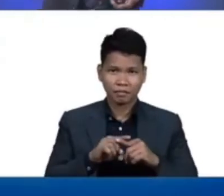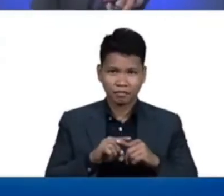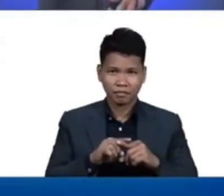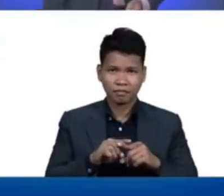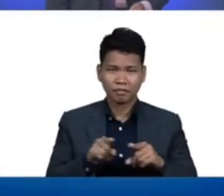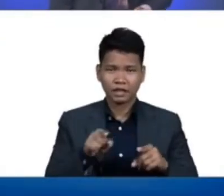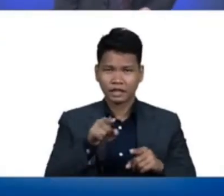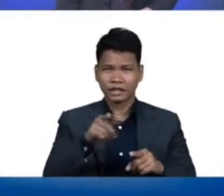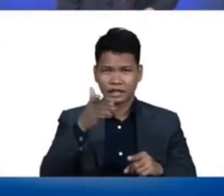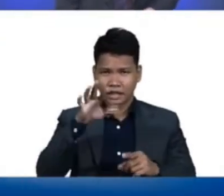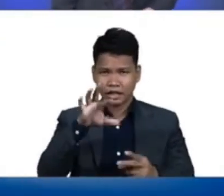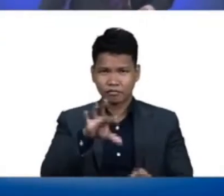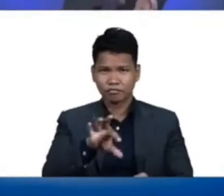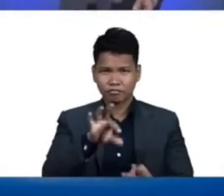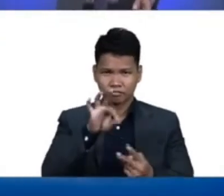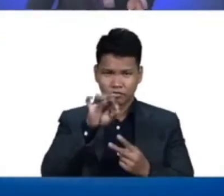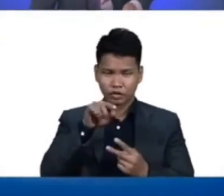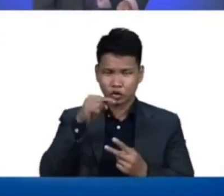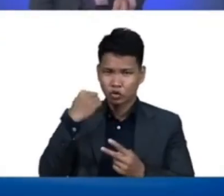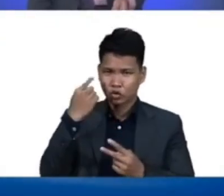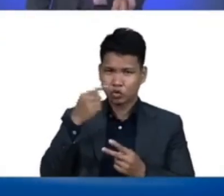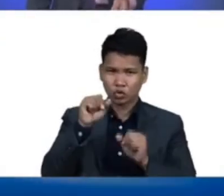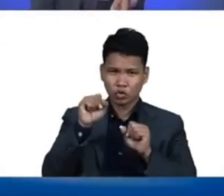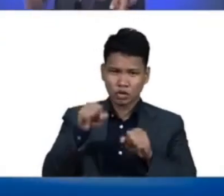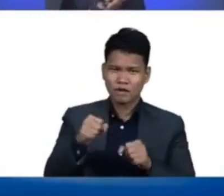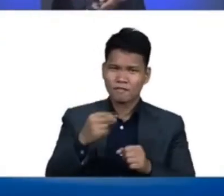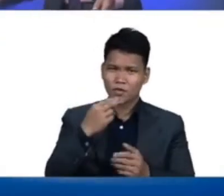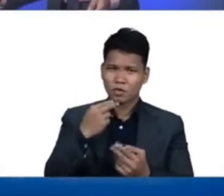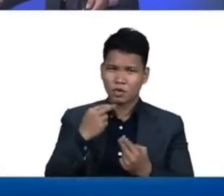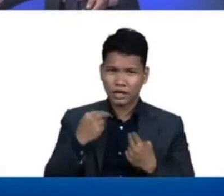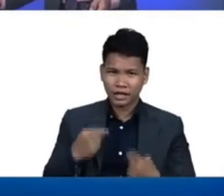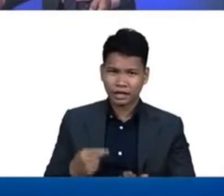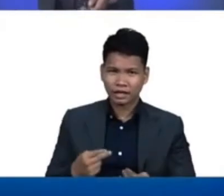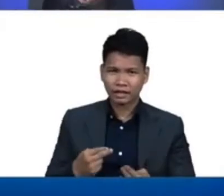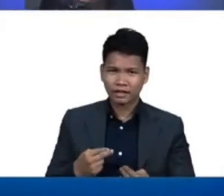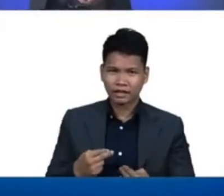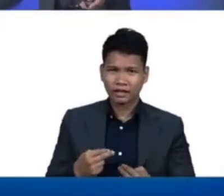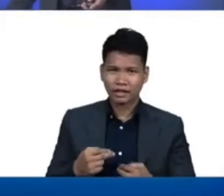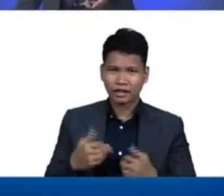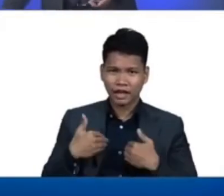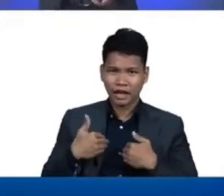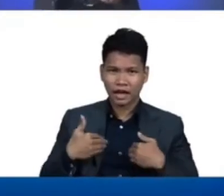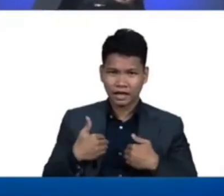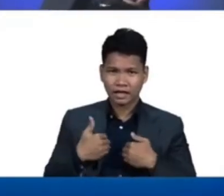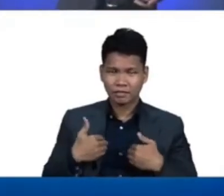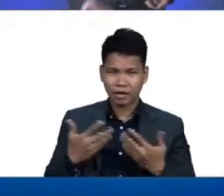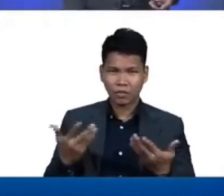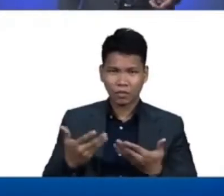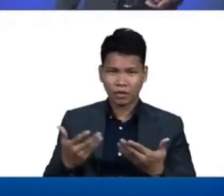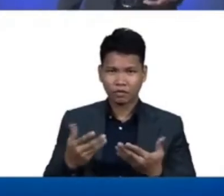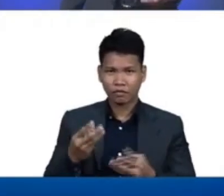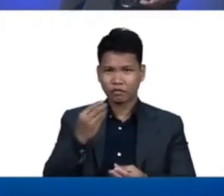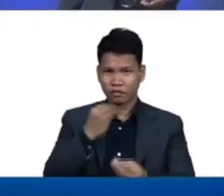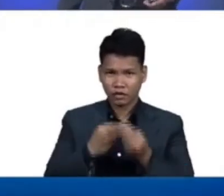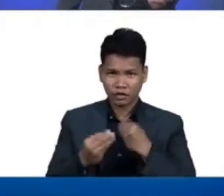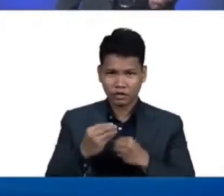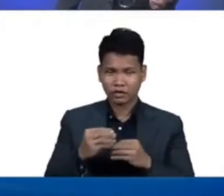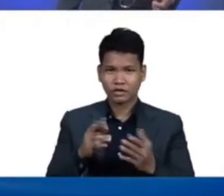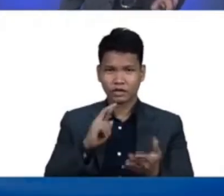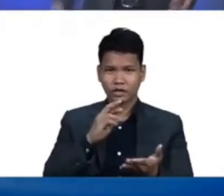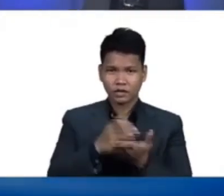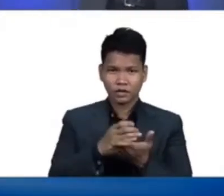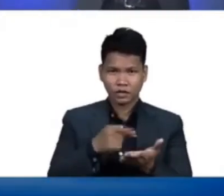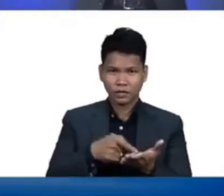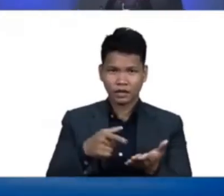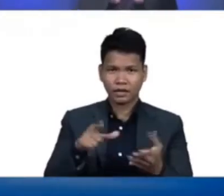healthiest variety of animal for consumption. Kung makikita po ninyo it is recorded in the book of Leviticus chapter 11